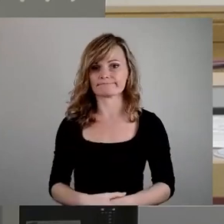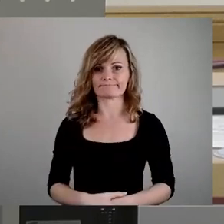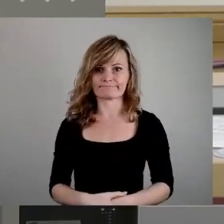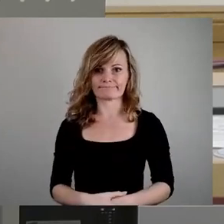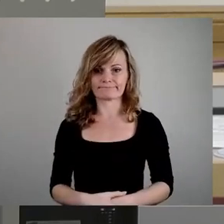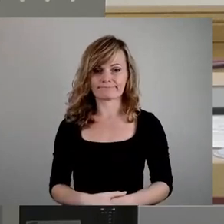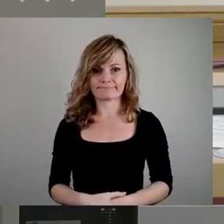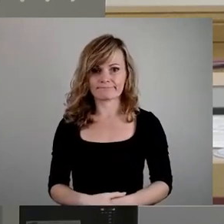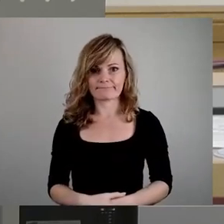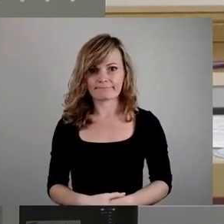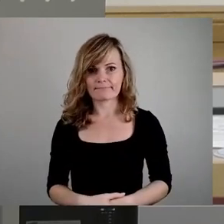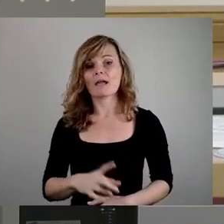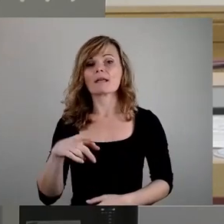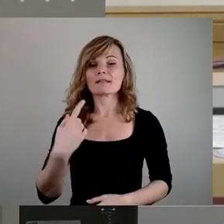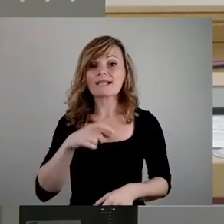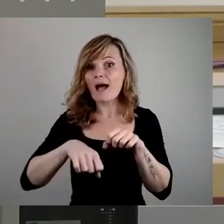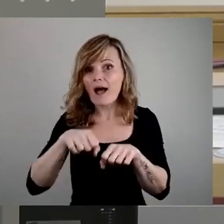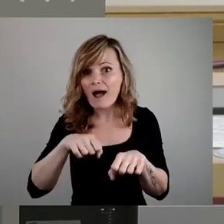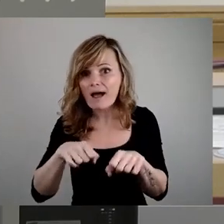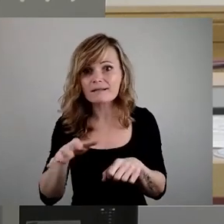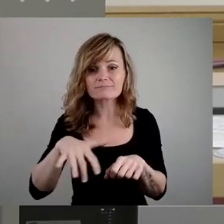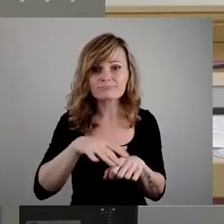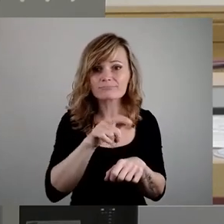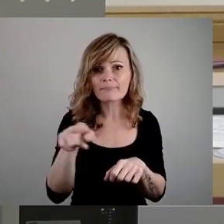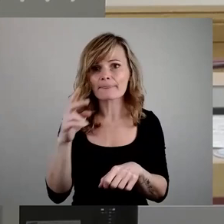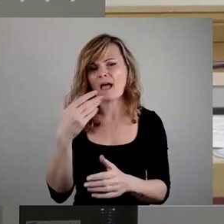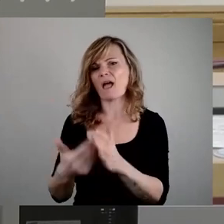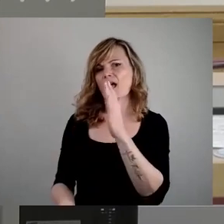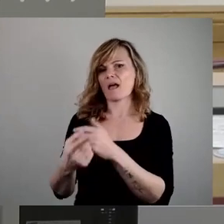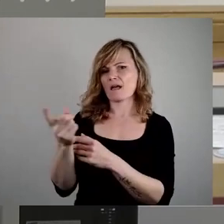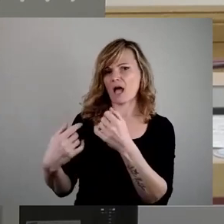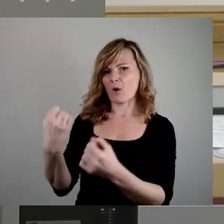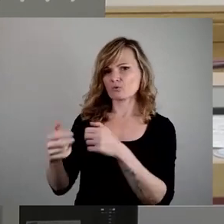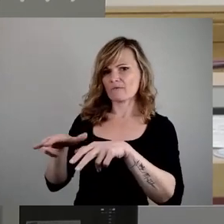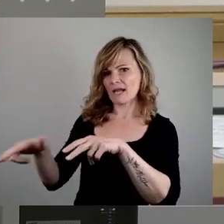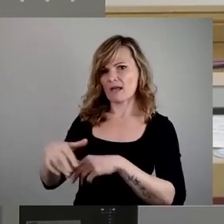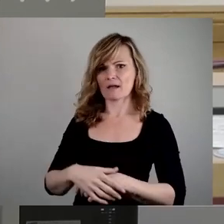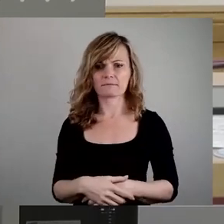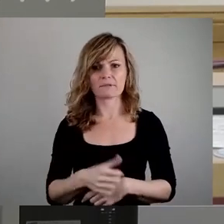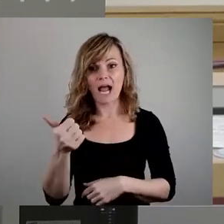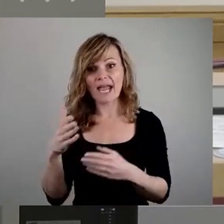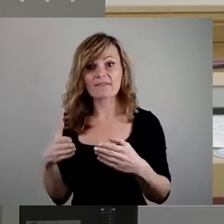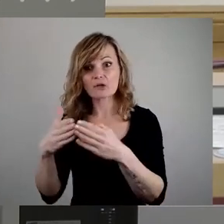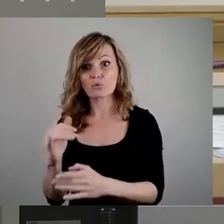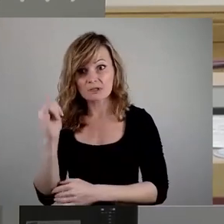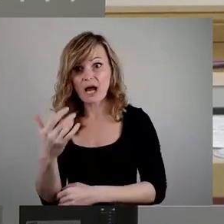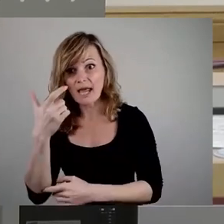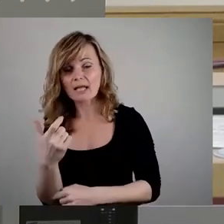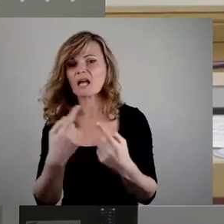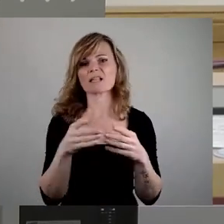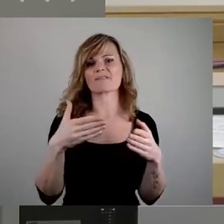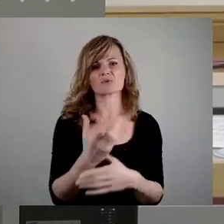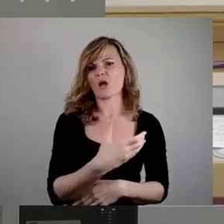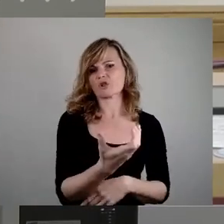Und dann haben wir Radfahrende, die beschweren sich über den Autoverkehr. Das nimmt eine Fraktion sehr ernst und die anderen gar nicht. Und dann haben wir Autofahrende,